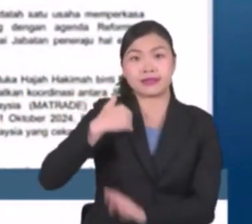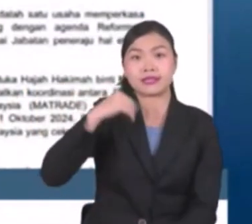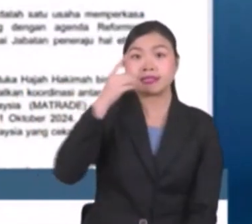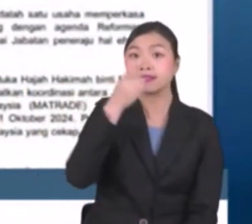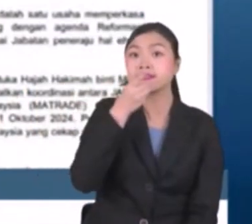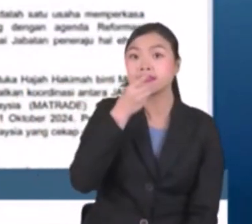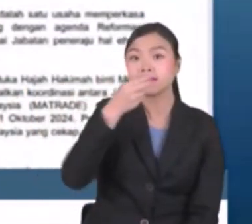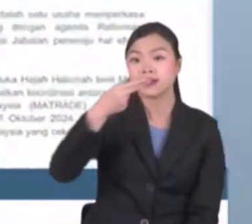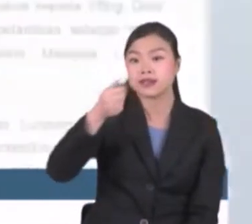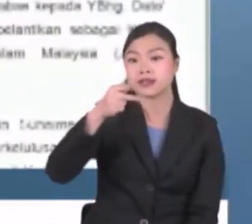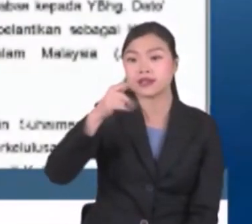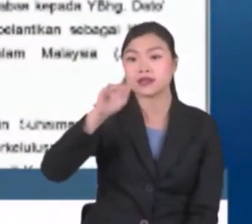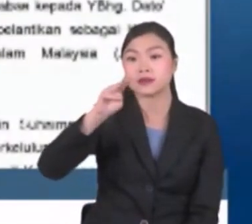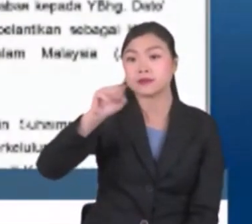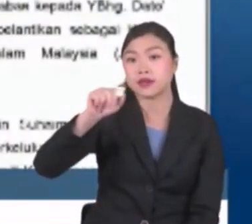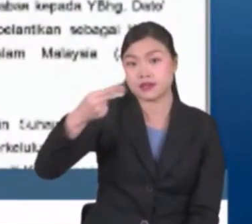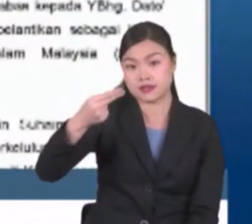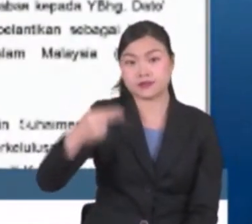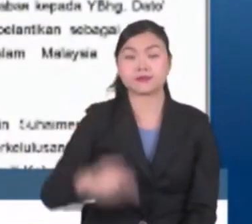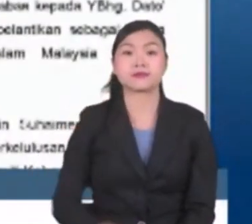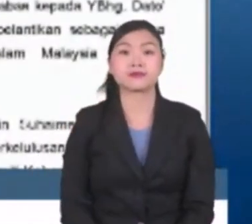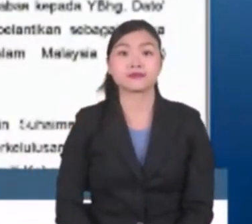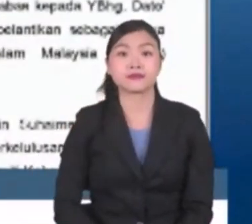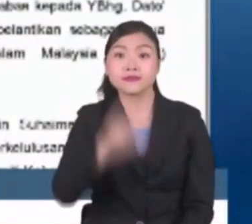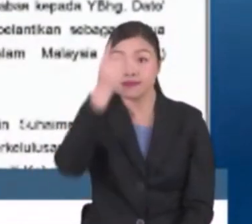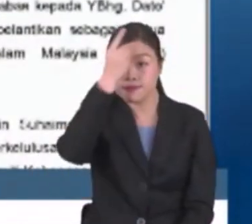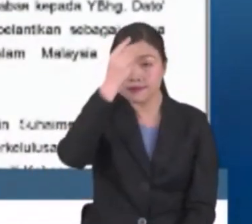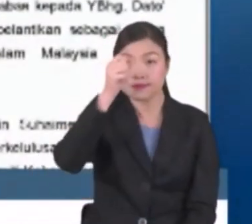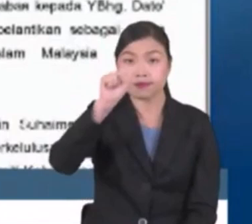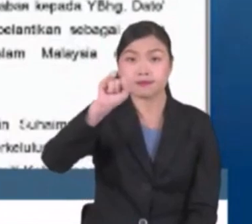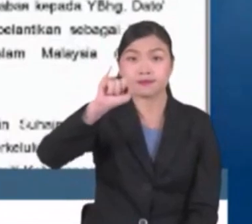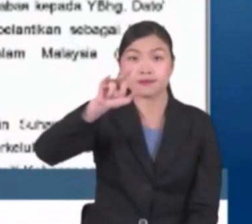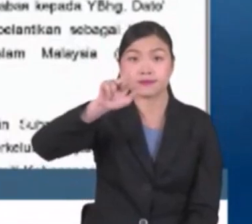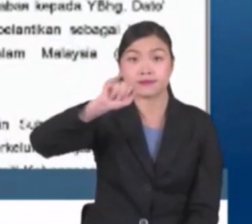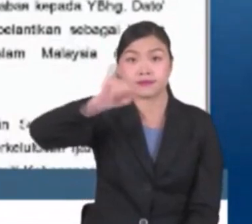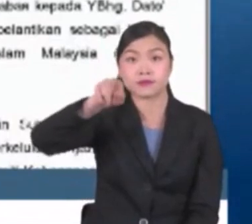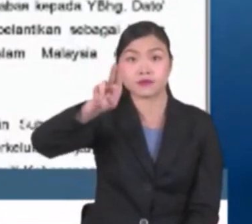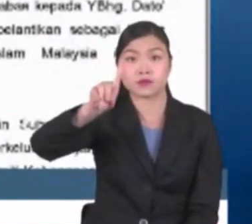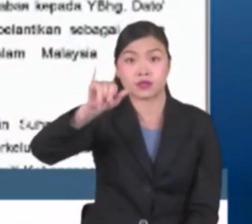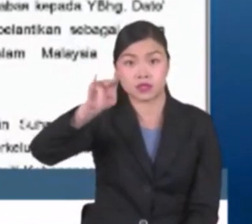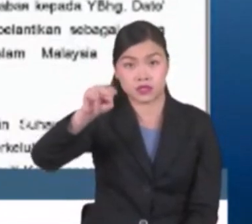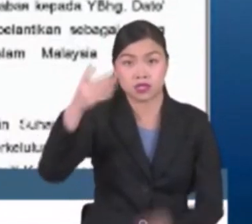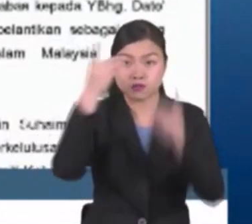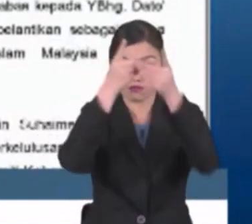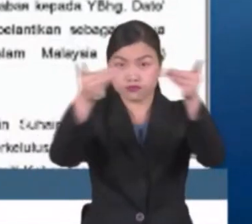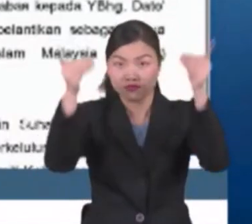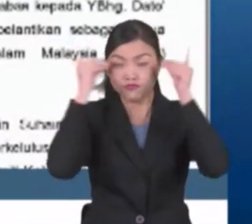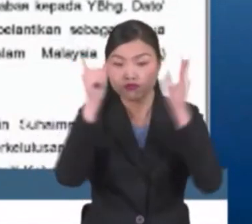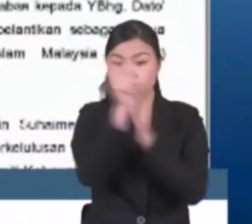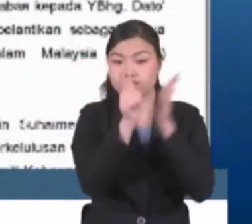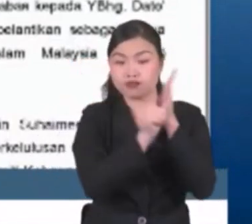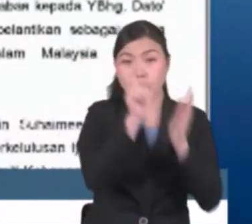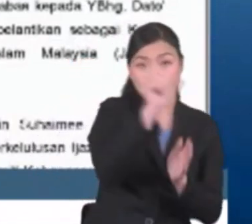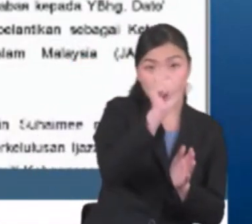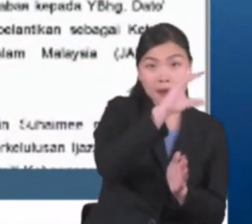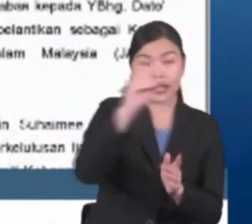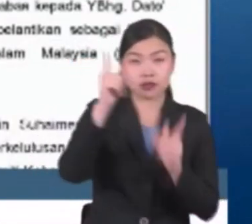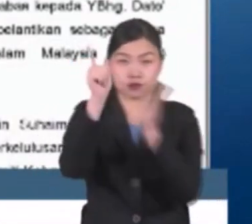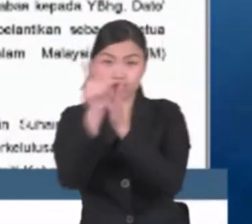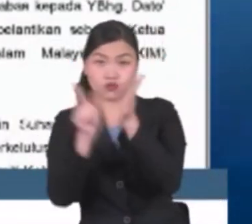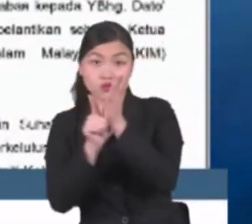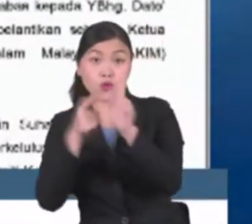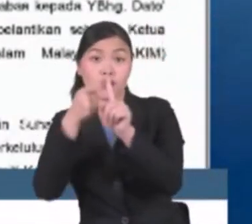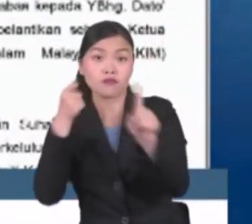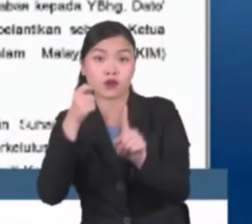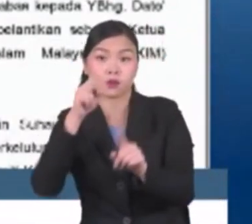Datin Paduka Hakimah Muhammad Yusof. Datuk Dr. Sirajuddin yang berkelulusan Ijazah Sarjana Muda Syariah dan Undang-Undang dari